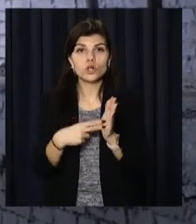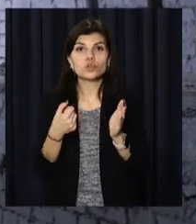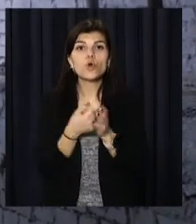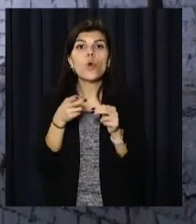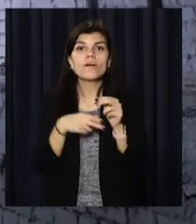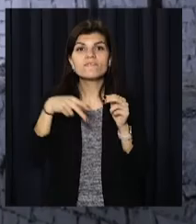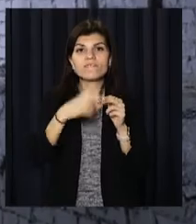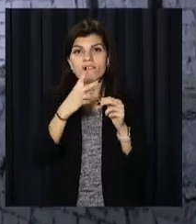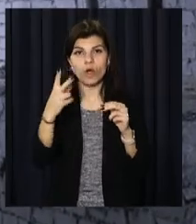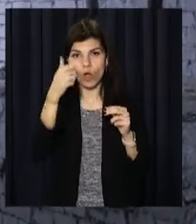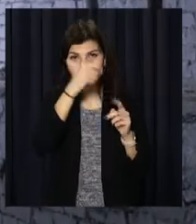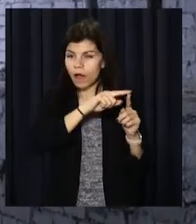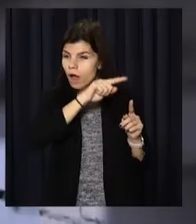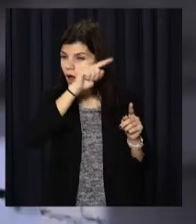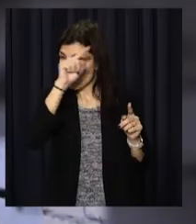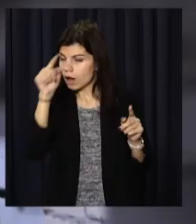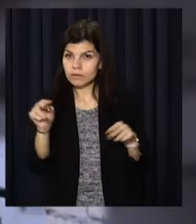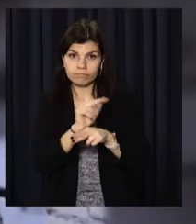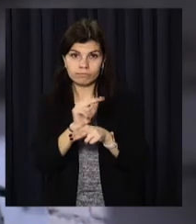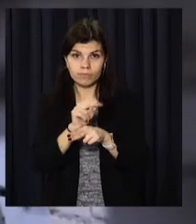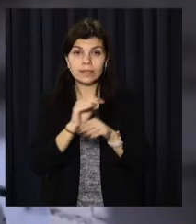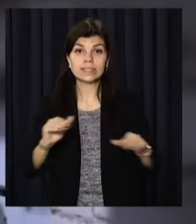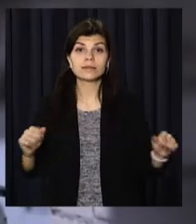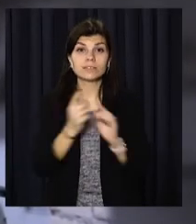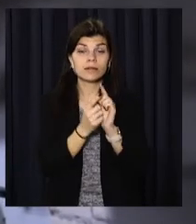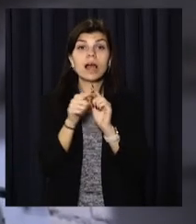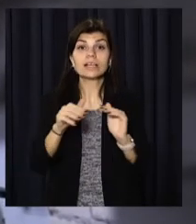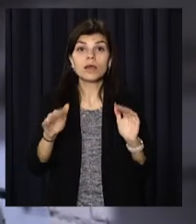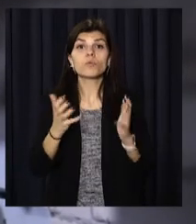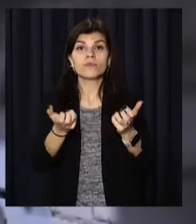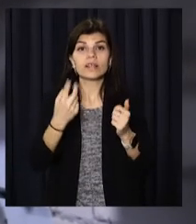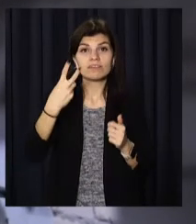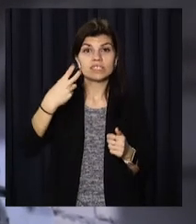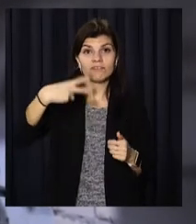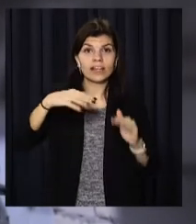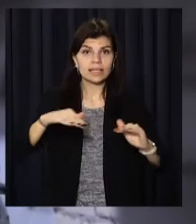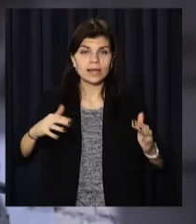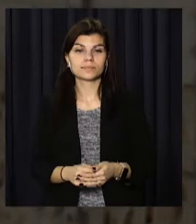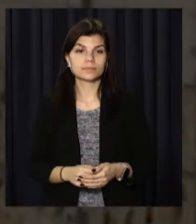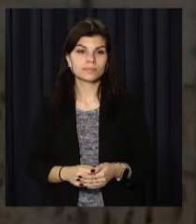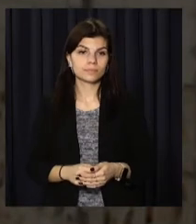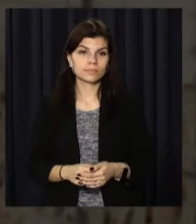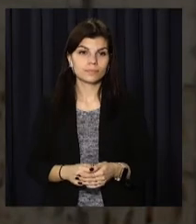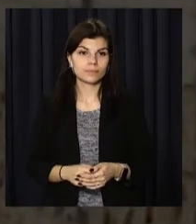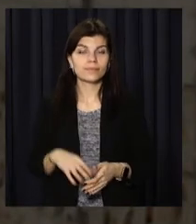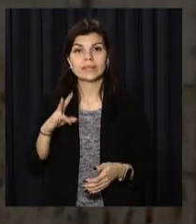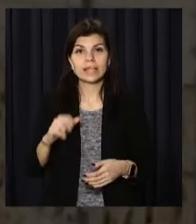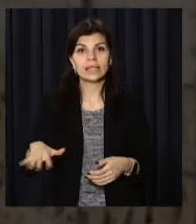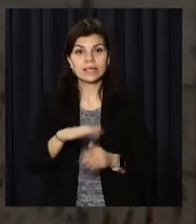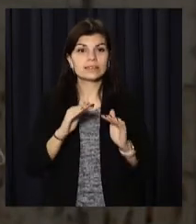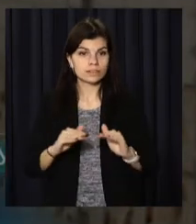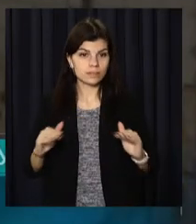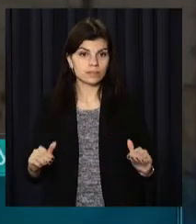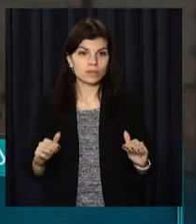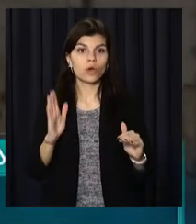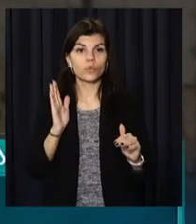2022-го. Реконструйований садочок зможе прийняти 220 діточок. На території садика